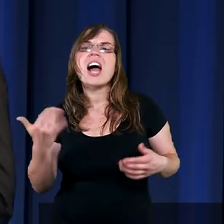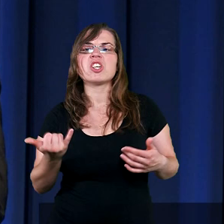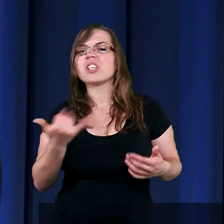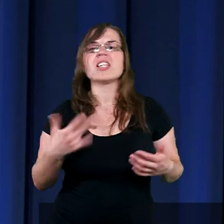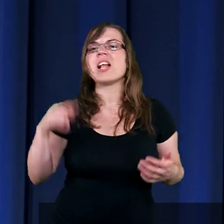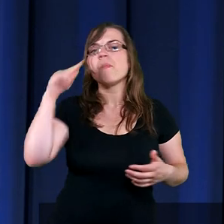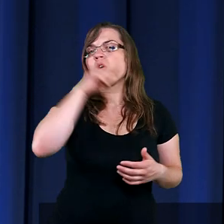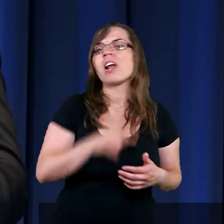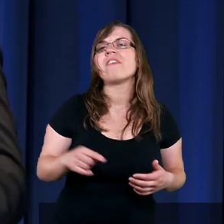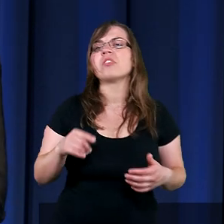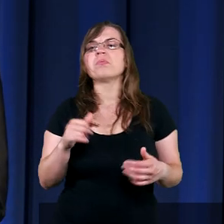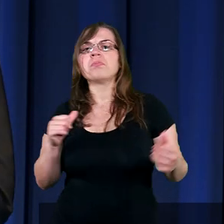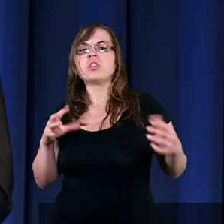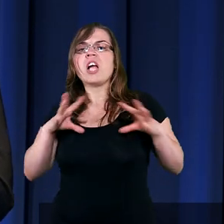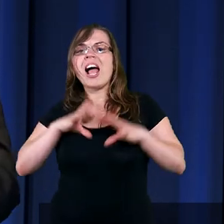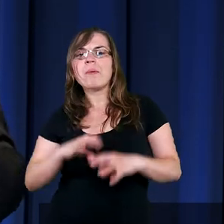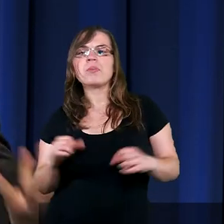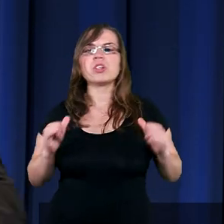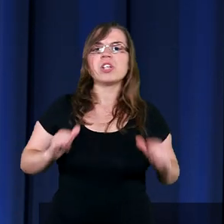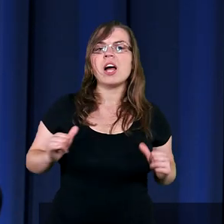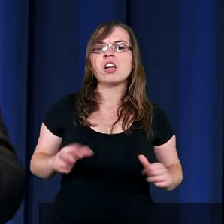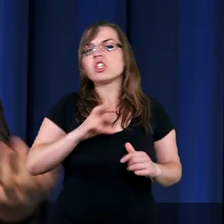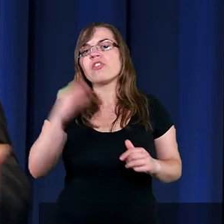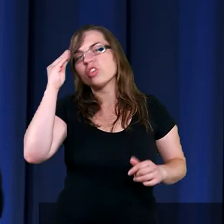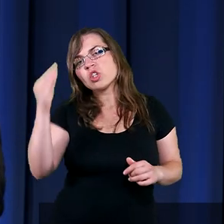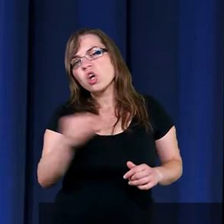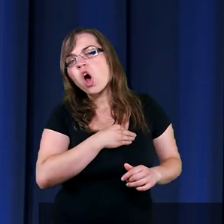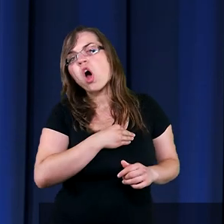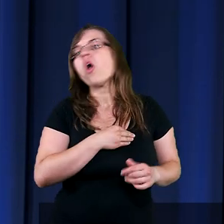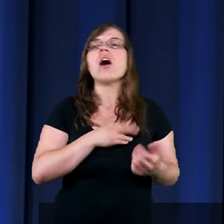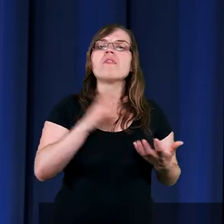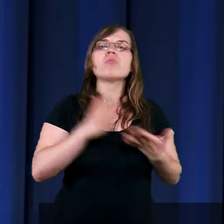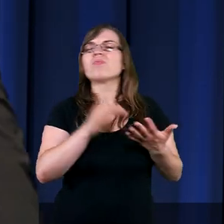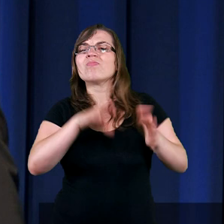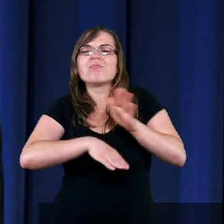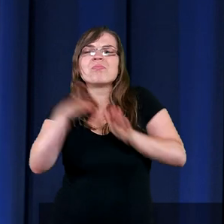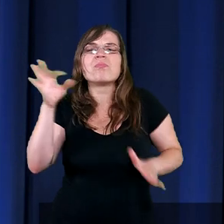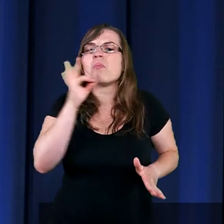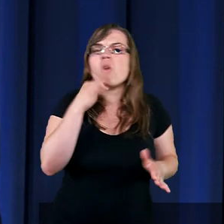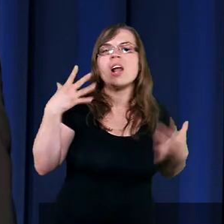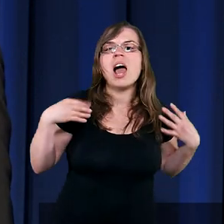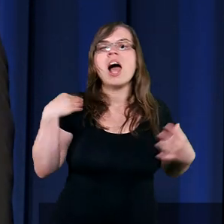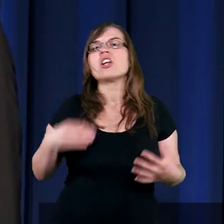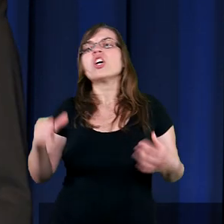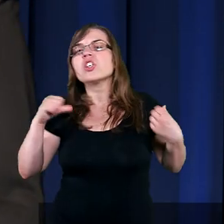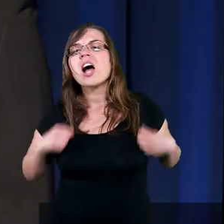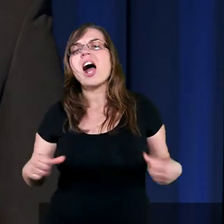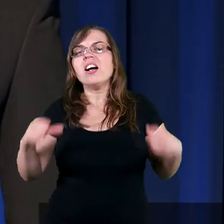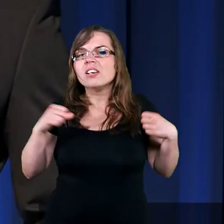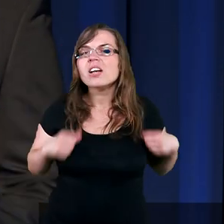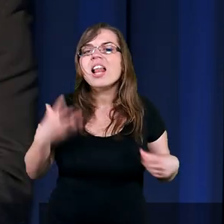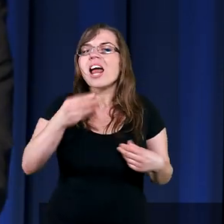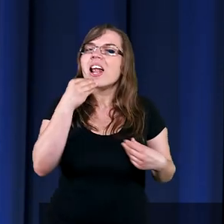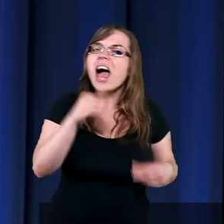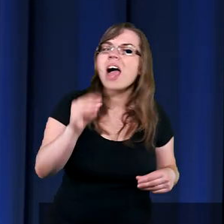po prostu w jakiś sposób, czy to w szkole, czy już od najmłodszych lat czekamy na coś lepszego. Pewien